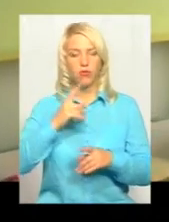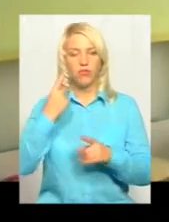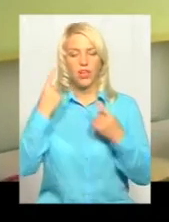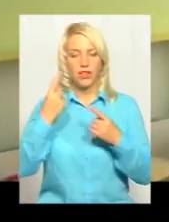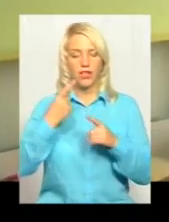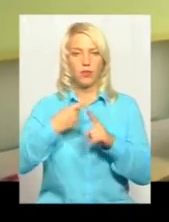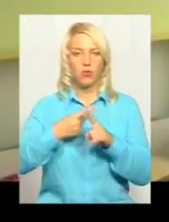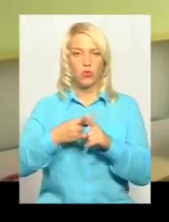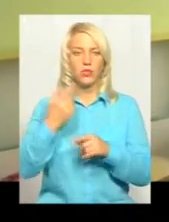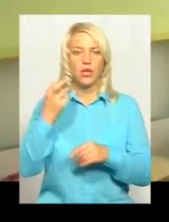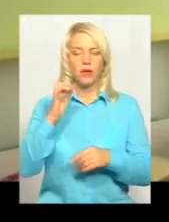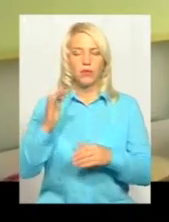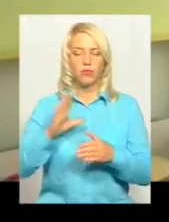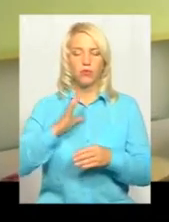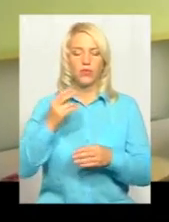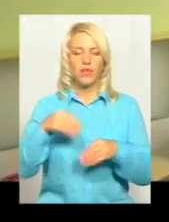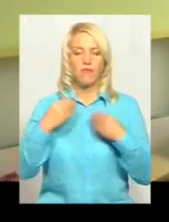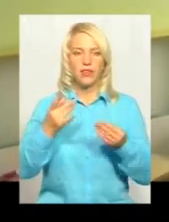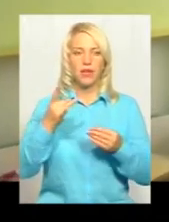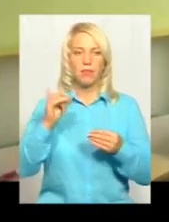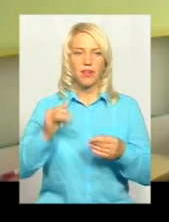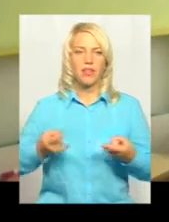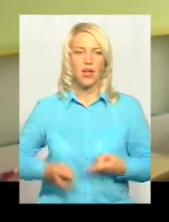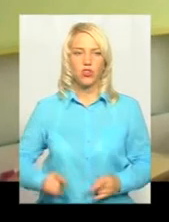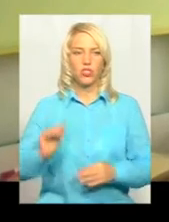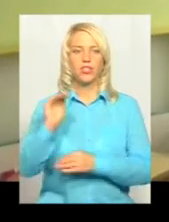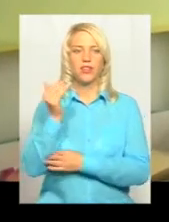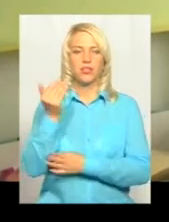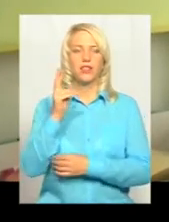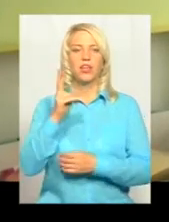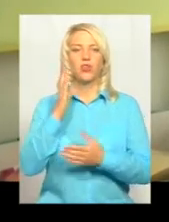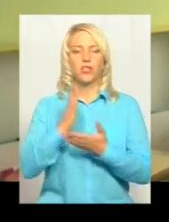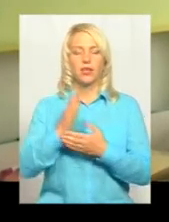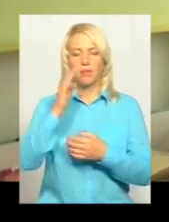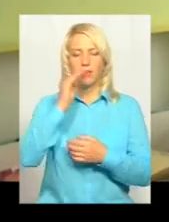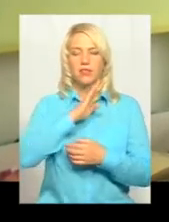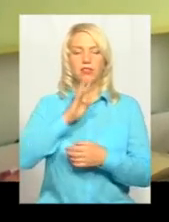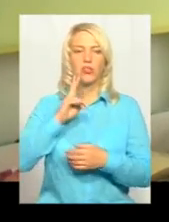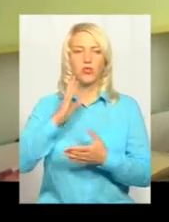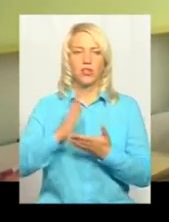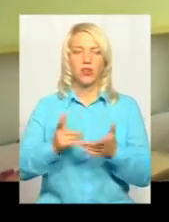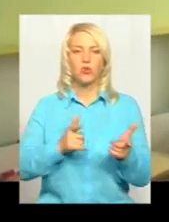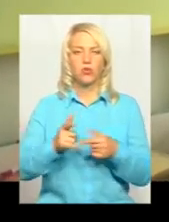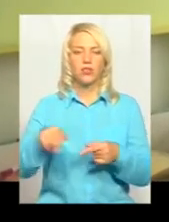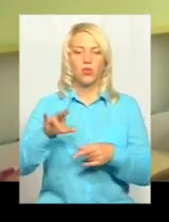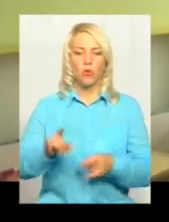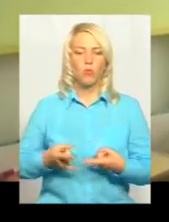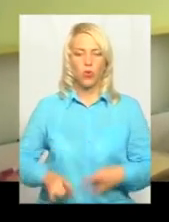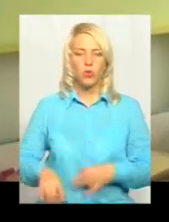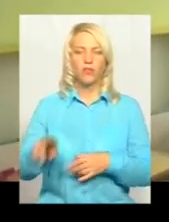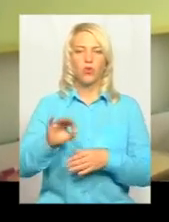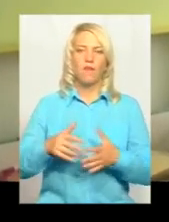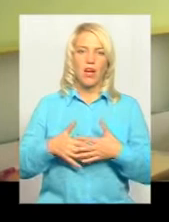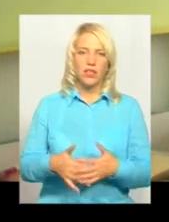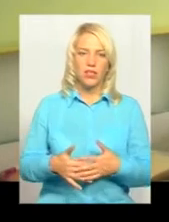видавати при народженні дитини, тому що є такі батьки, які мають можливість приготуватися до пологів, до вагітності,